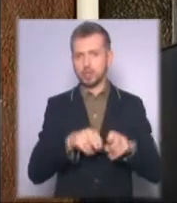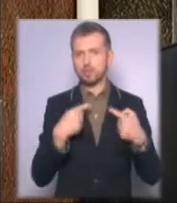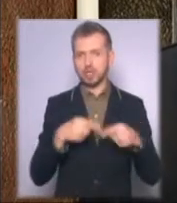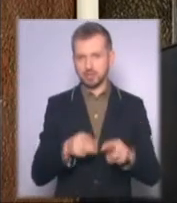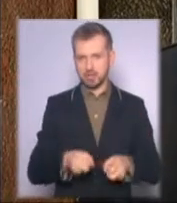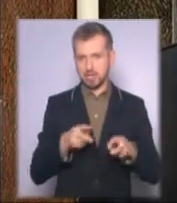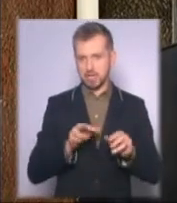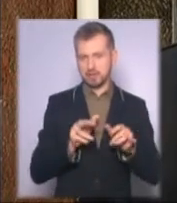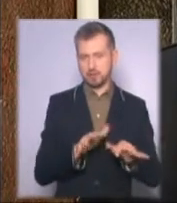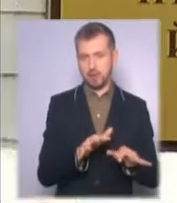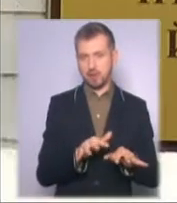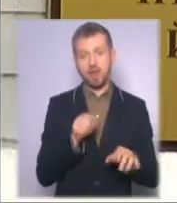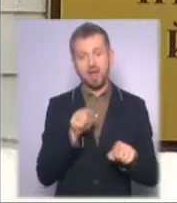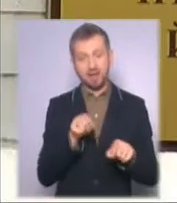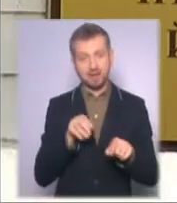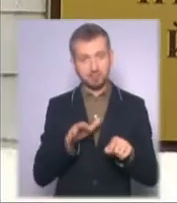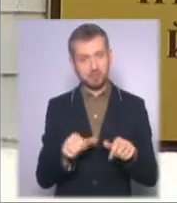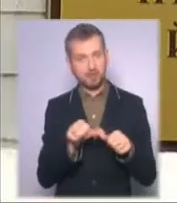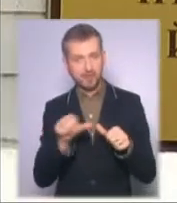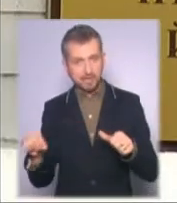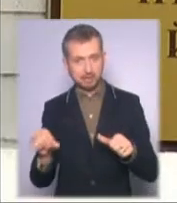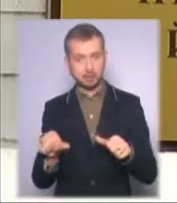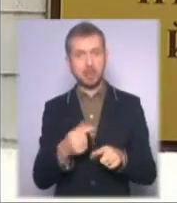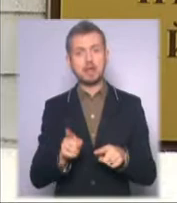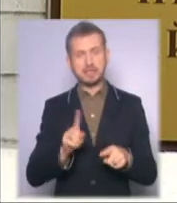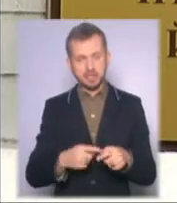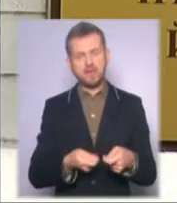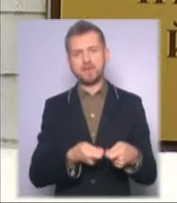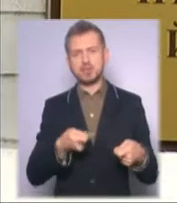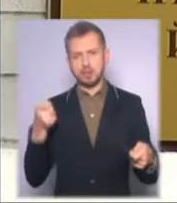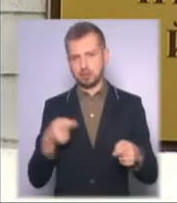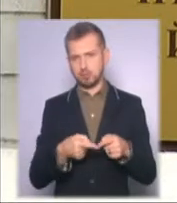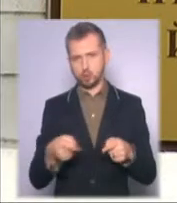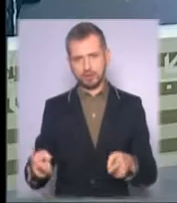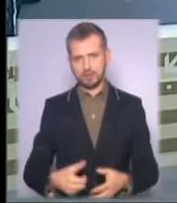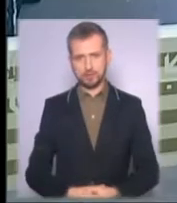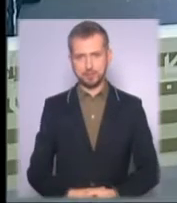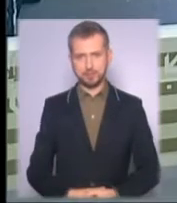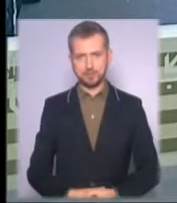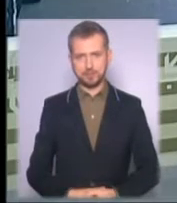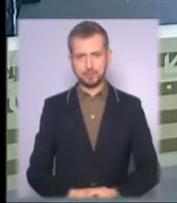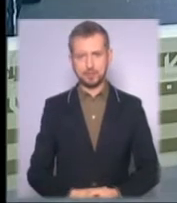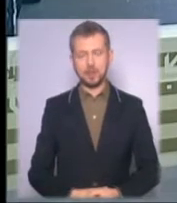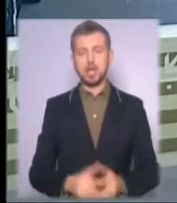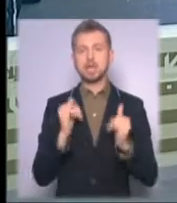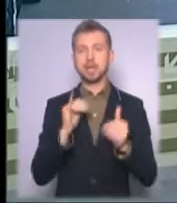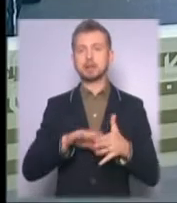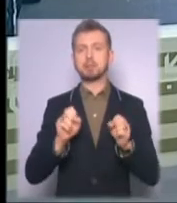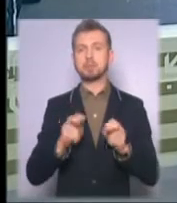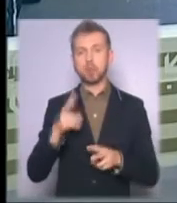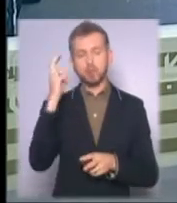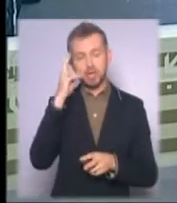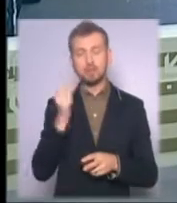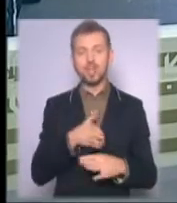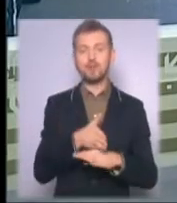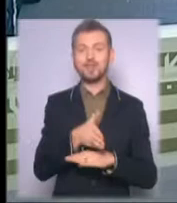провадженні, з якого дане виділено. Це, безумовно, відтягне процес. Задля безпеки у столиці на в